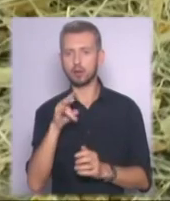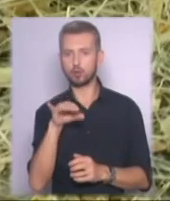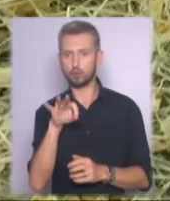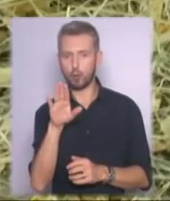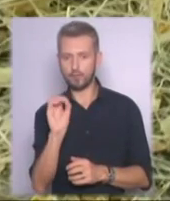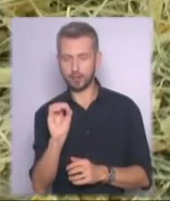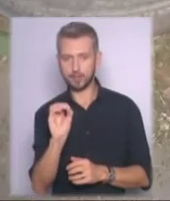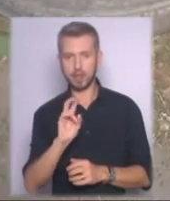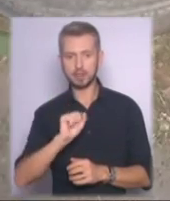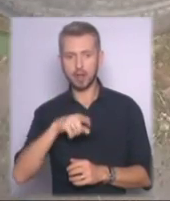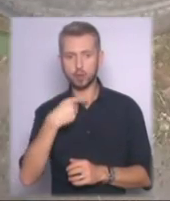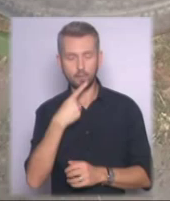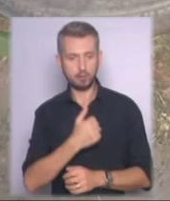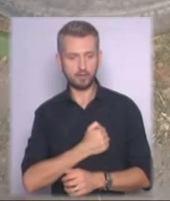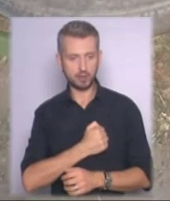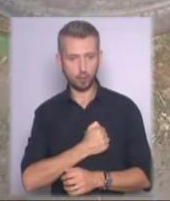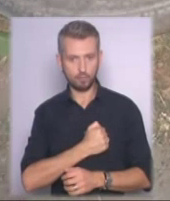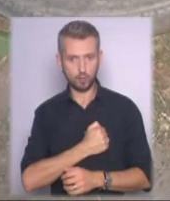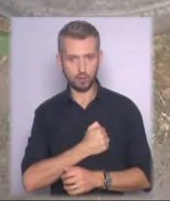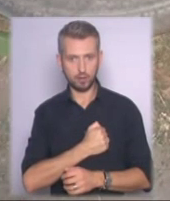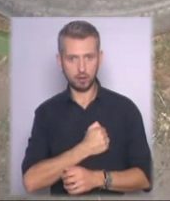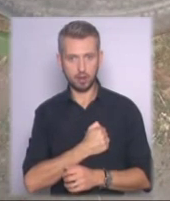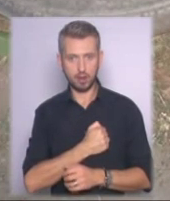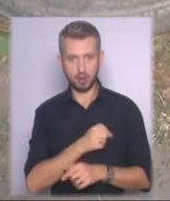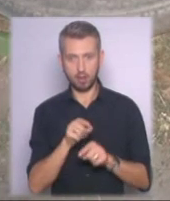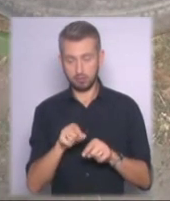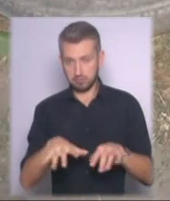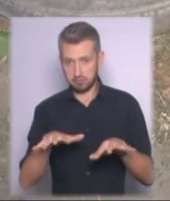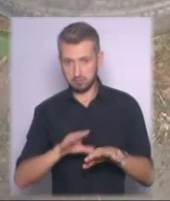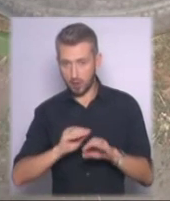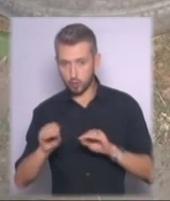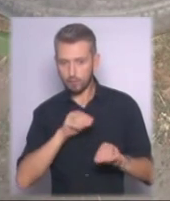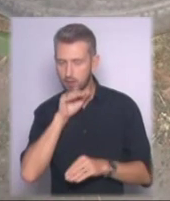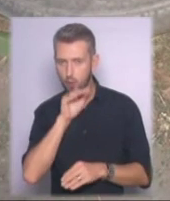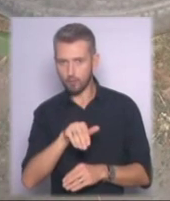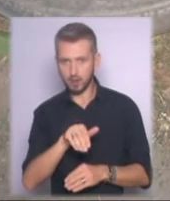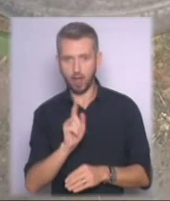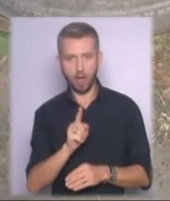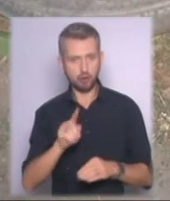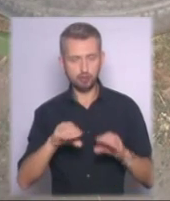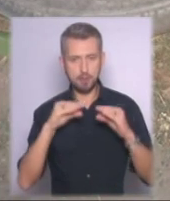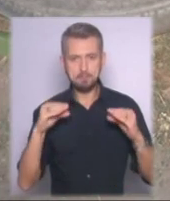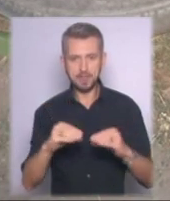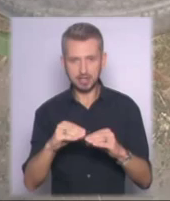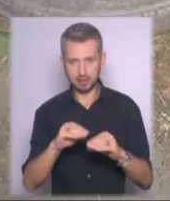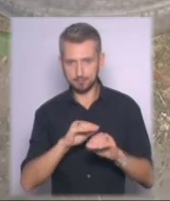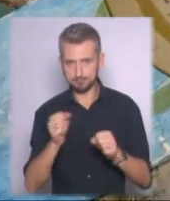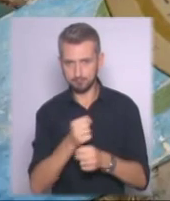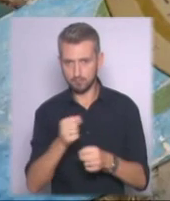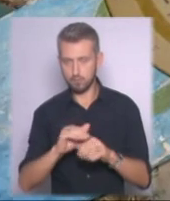словами військового, паску змайстрували професіонали, адже мінне поле було комбінованим.